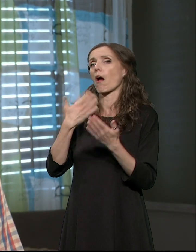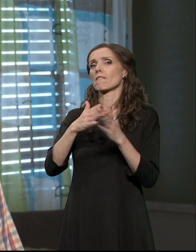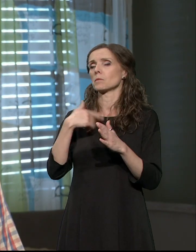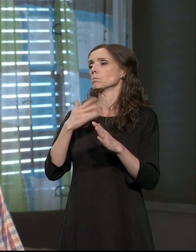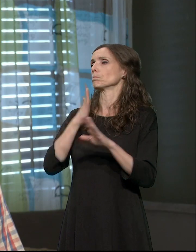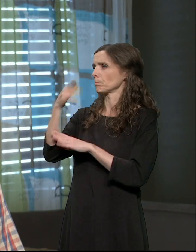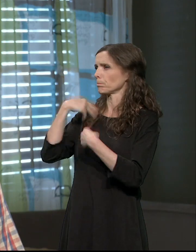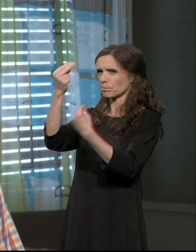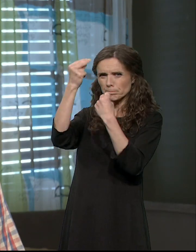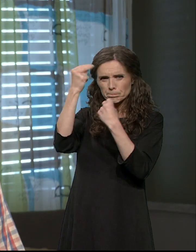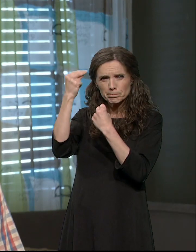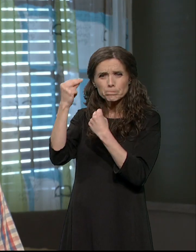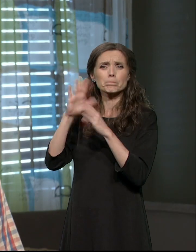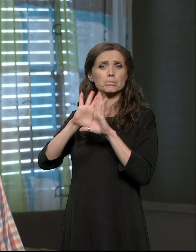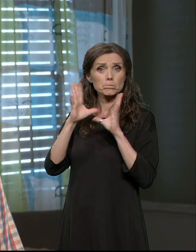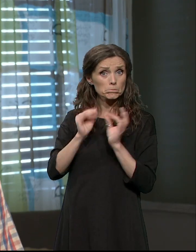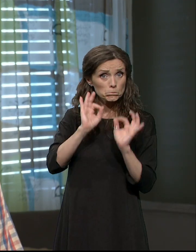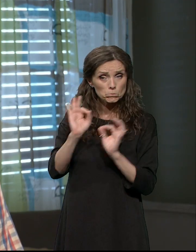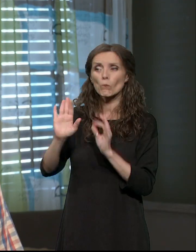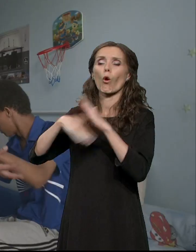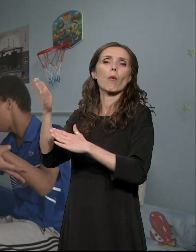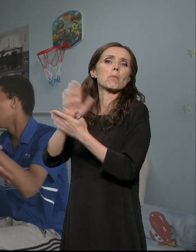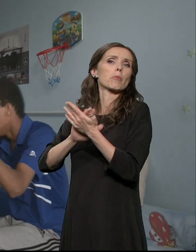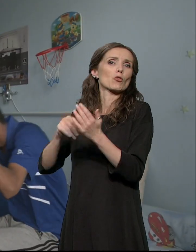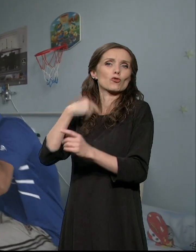i neka predavanja sastušao. I tako smo krenuli.